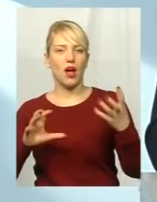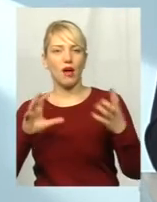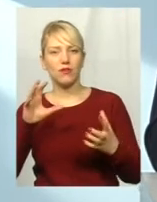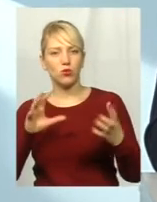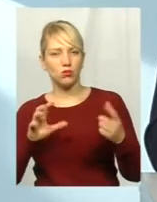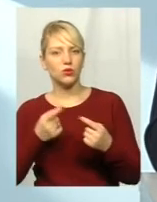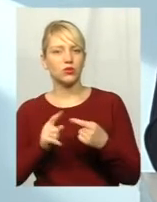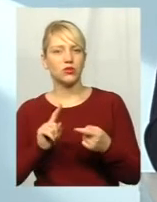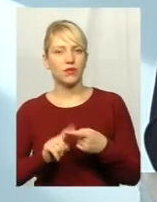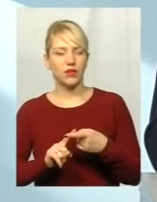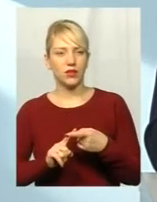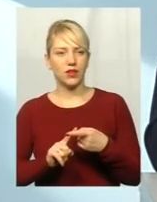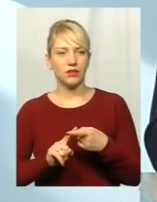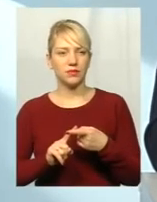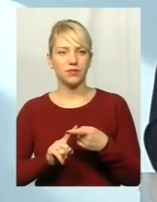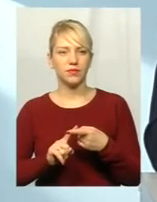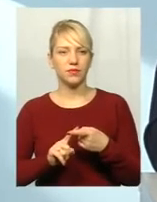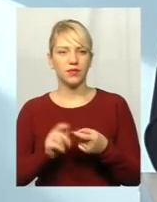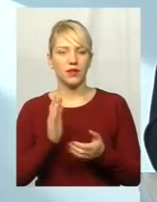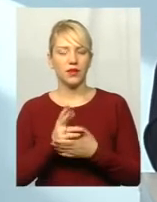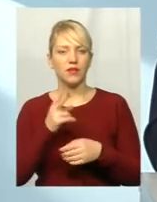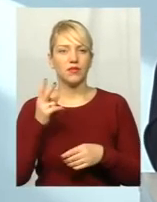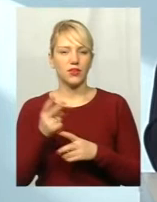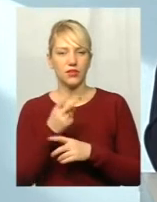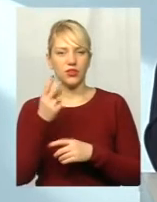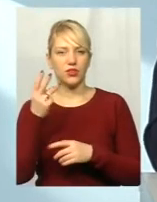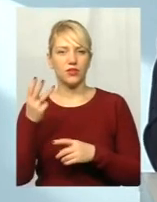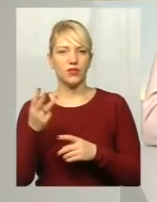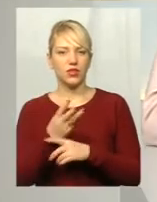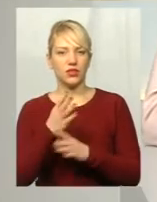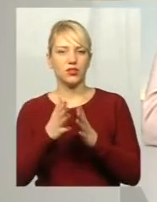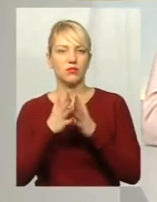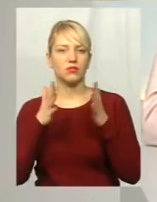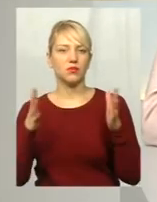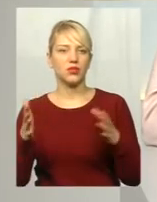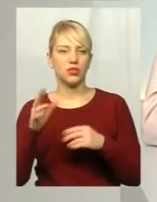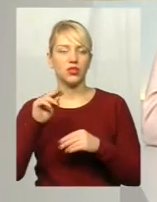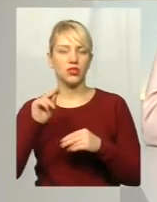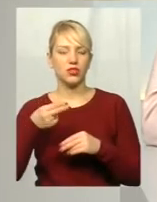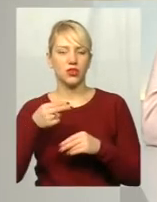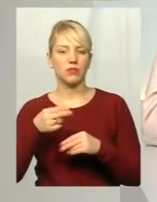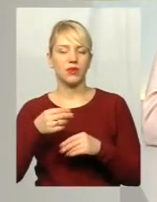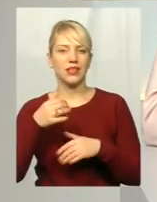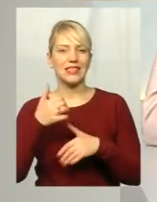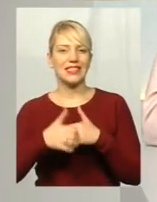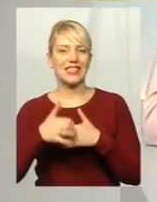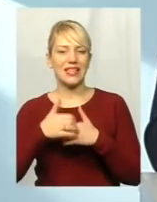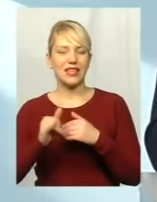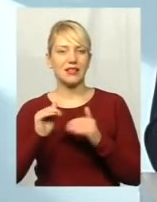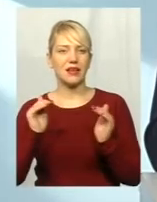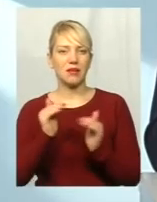вони йдуть як мінімум вдвічі, а то навіть і втричі більше, ніж на середньо і маленький габаритний транспорт.